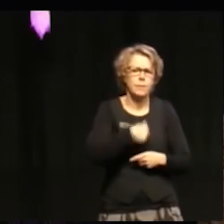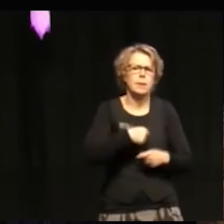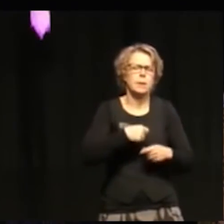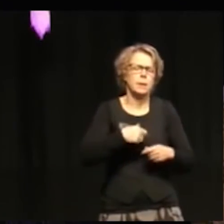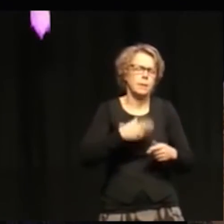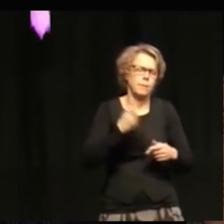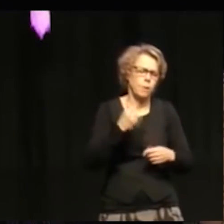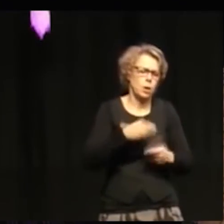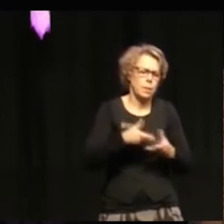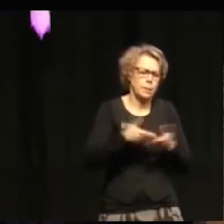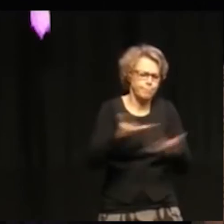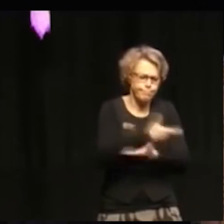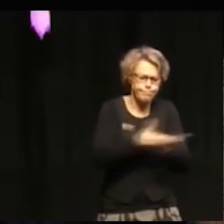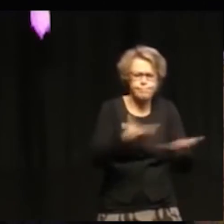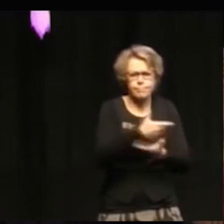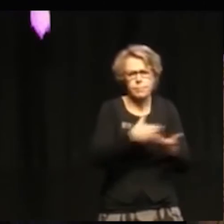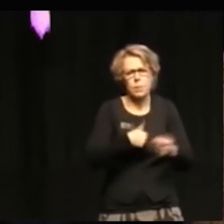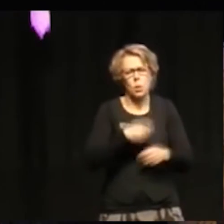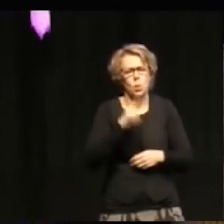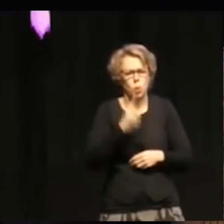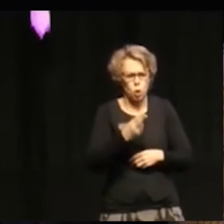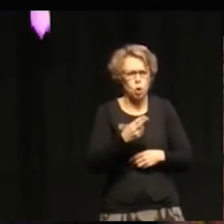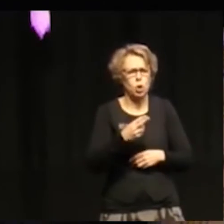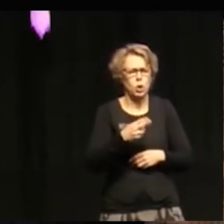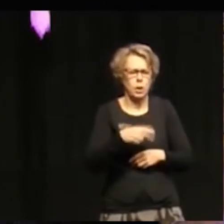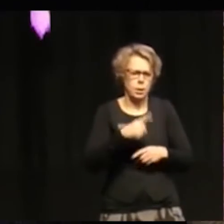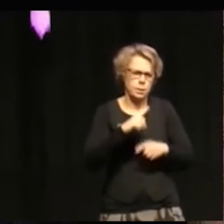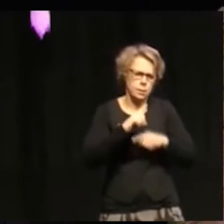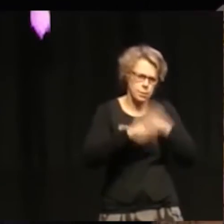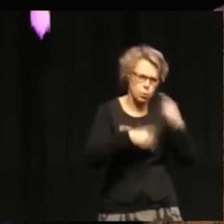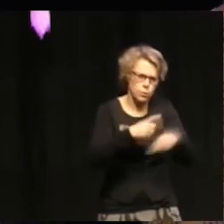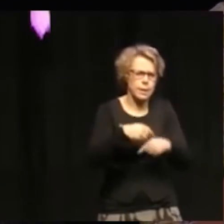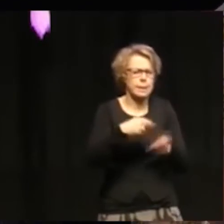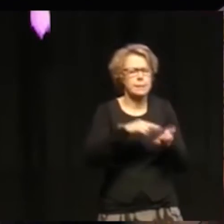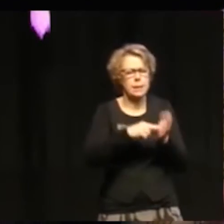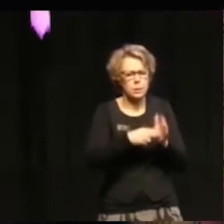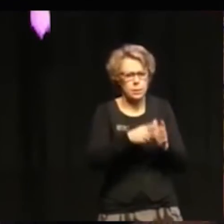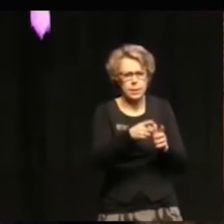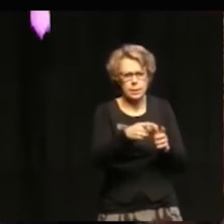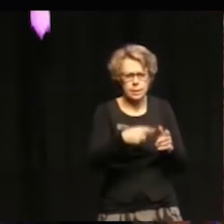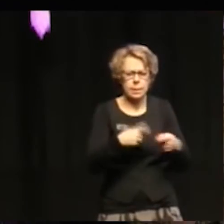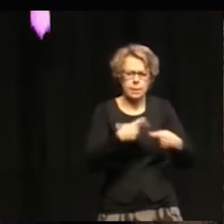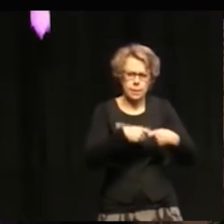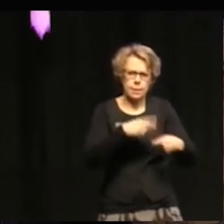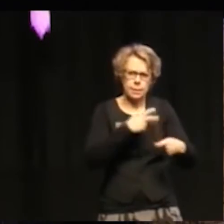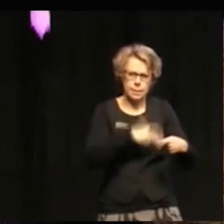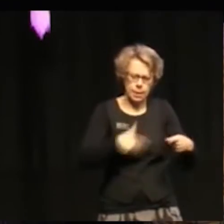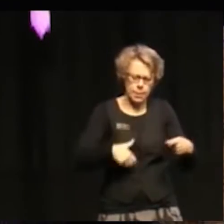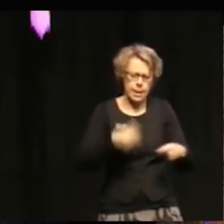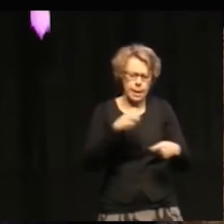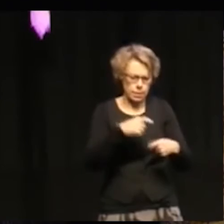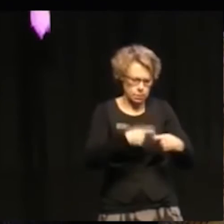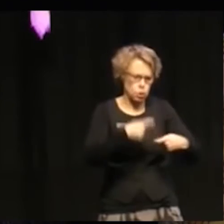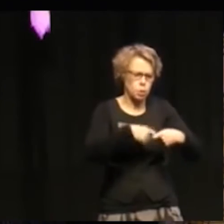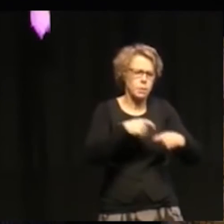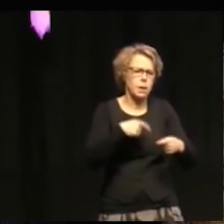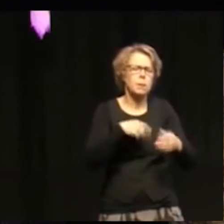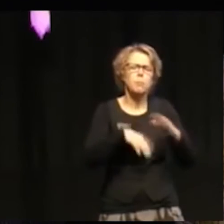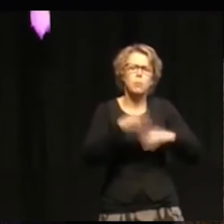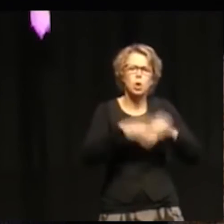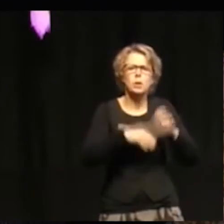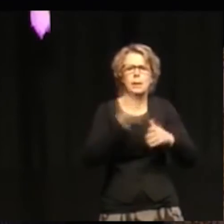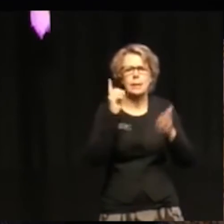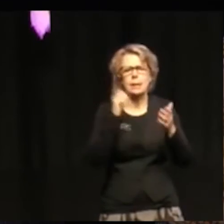Och den nya development assistance strategie i Dänemark är exactly built around den SDGs. However, när det gäller